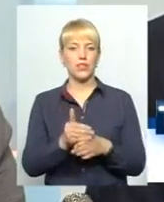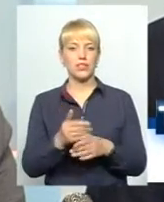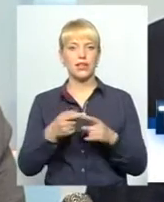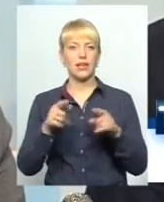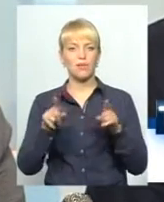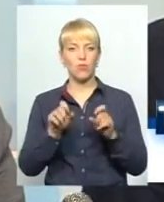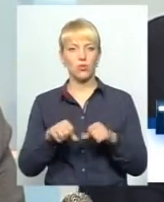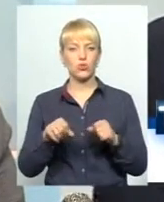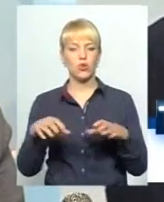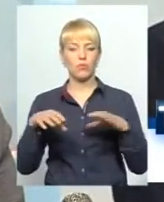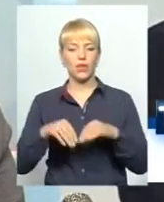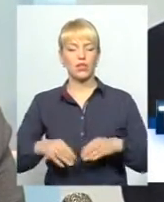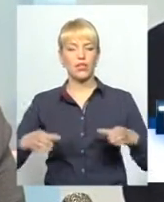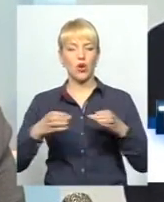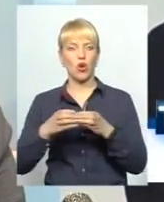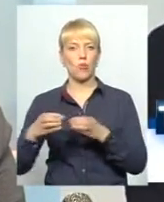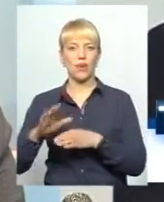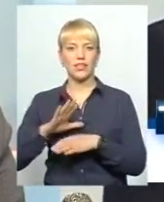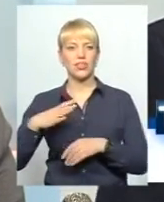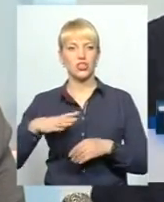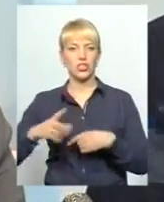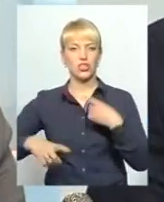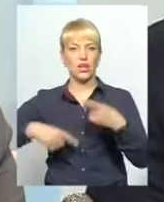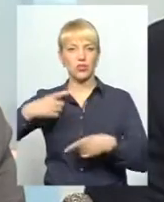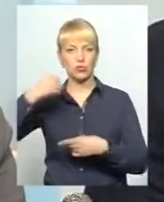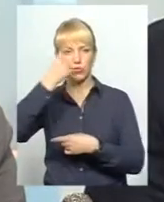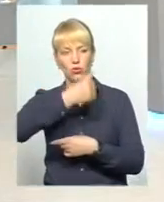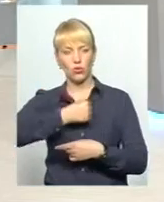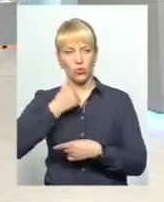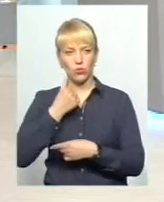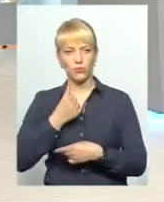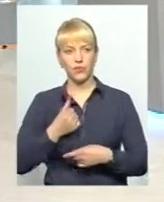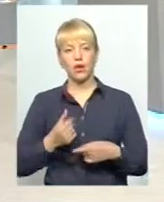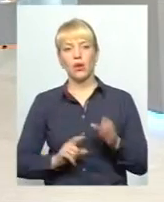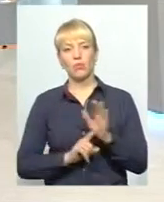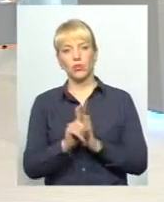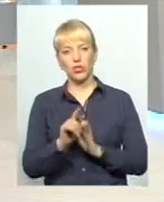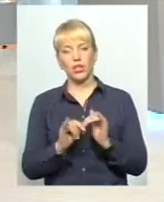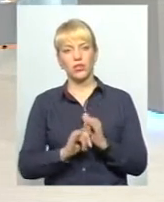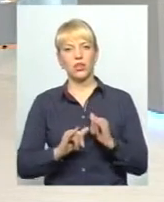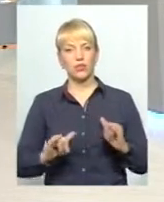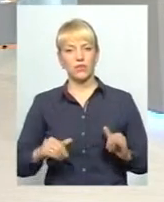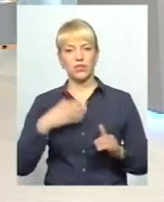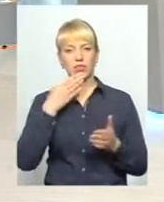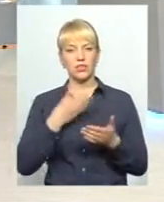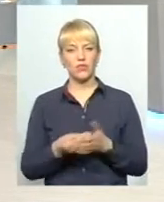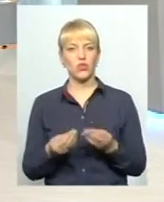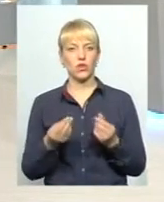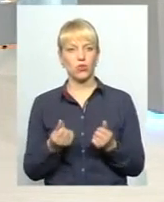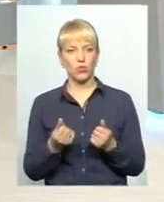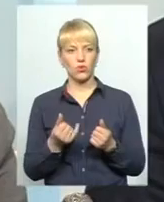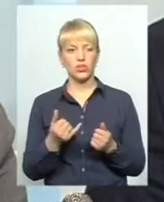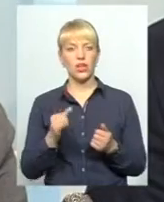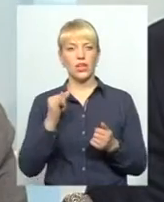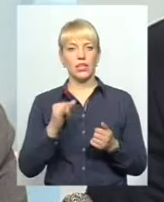об'єднані громади, не чекаючи наступного року, як казала пані Марія, починати розвивати і за свої кошти вкладати